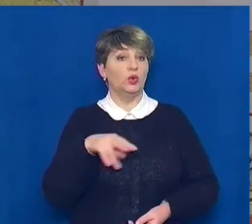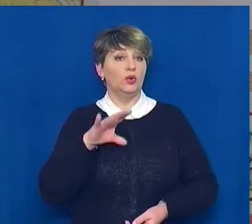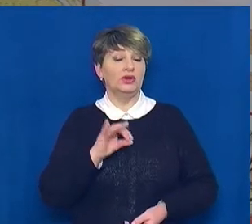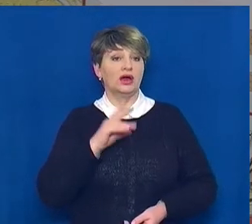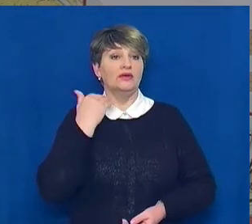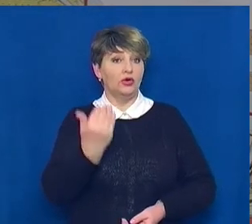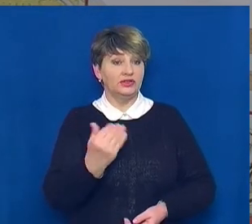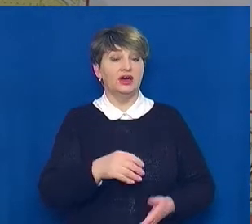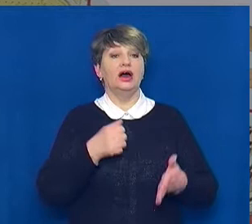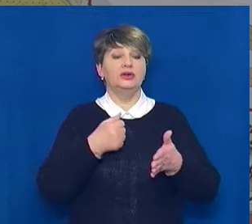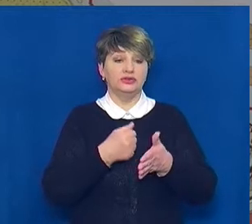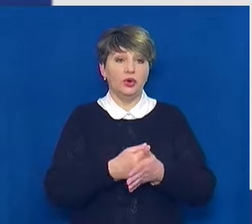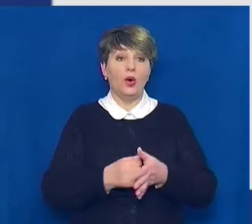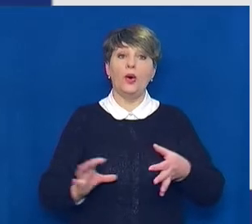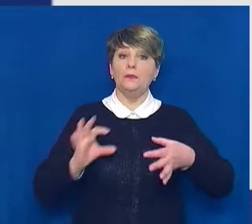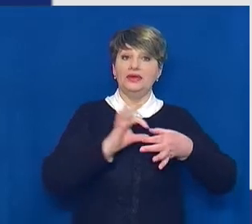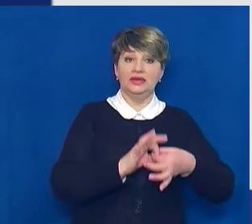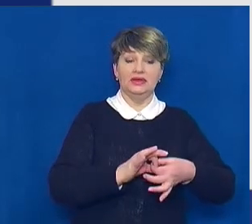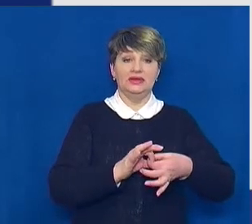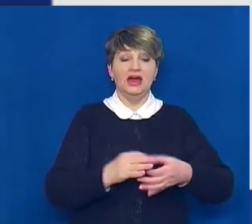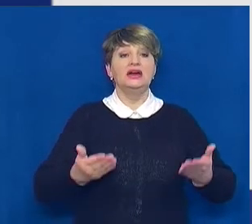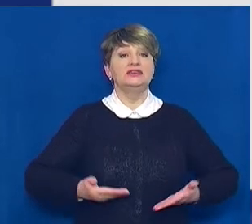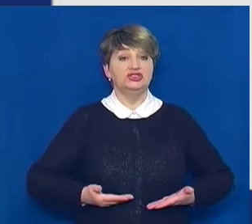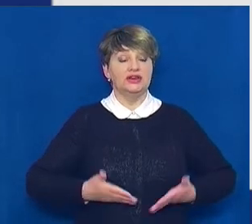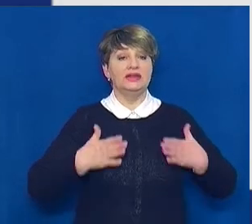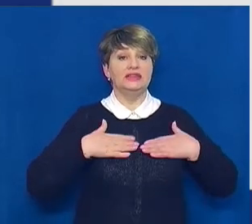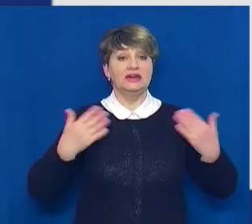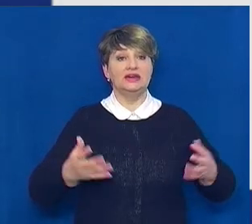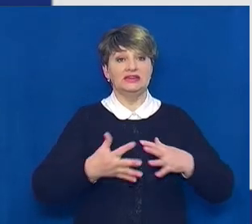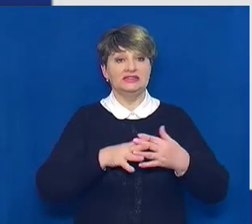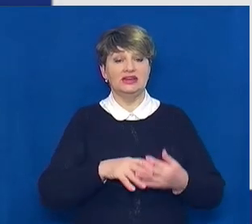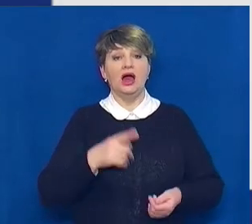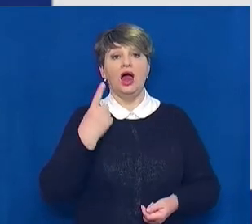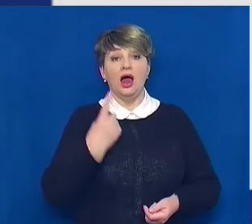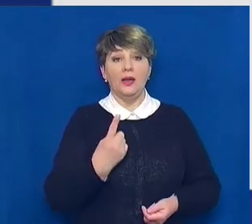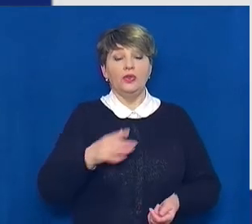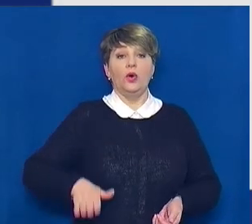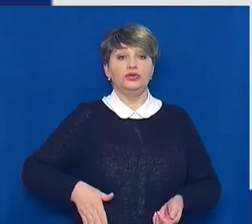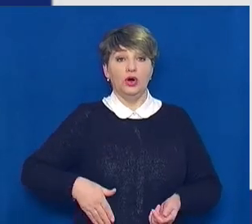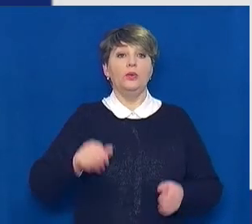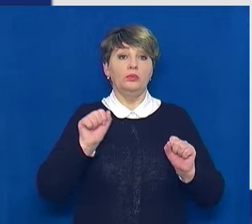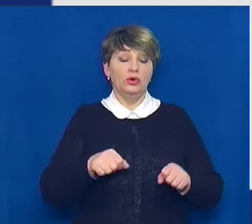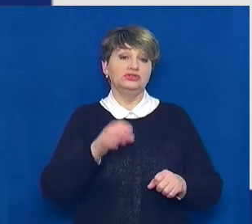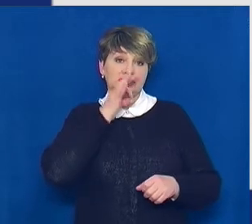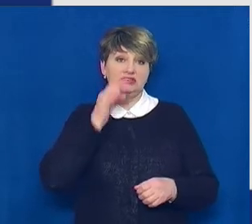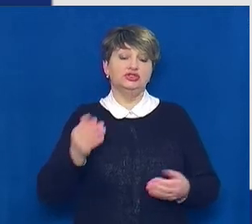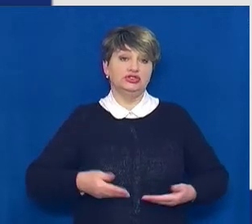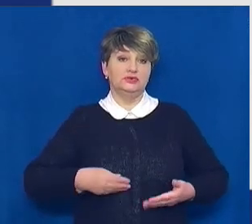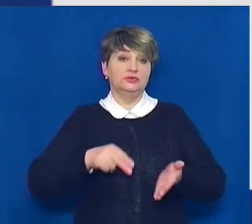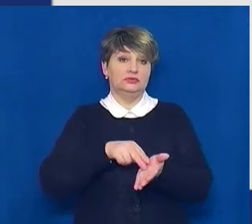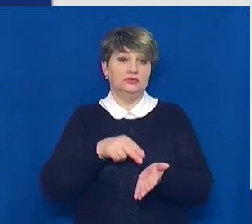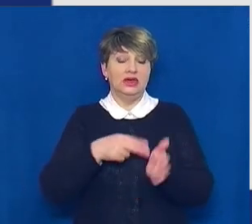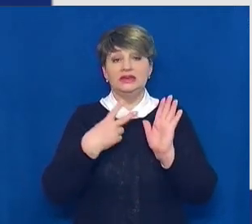села до обласного центру. Жителі нашого села, одною ногою, можна сказати, і так у місті Черкаси. 70